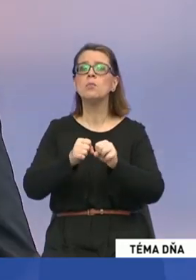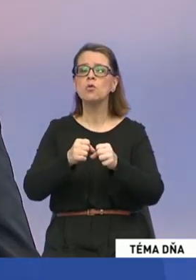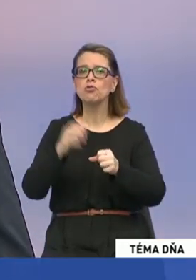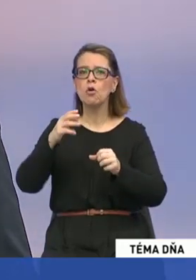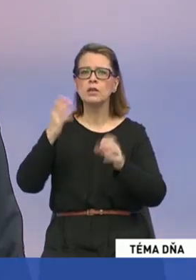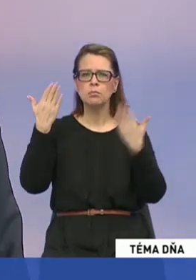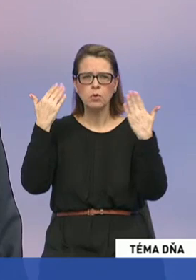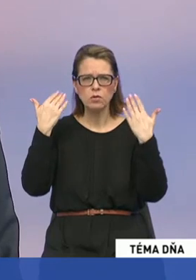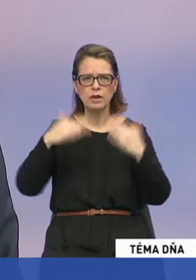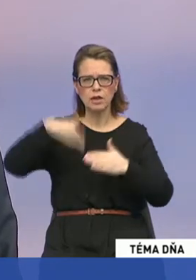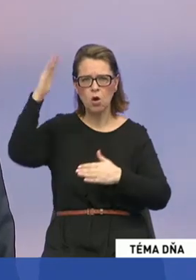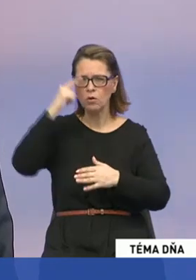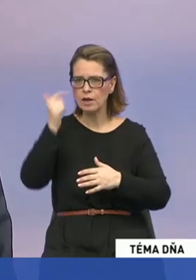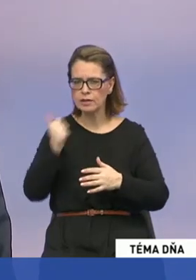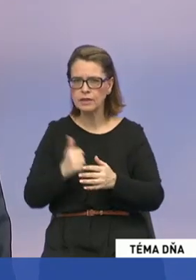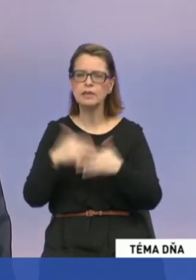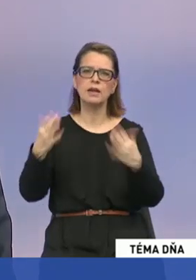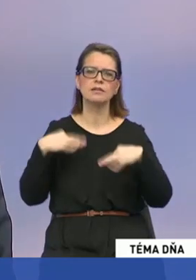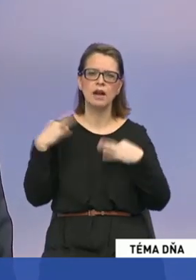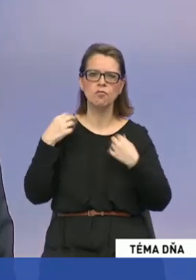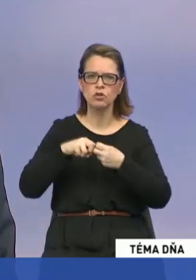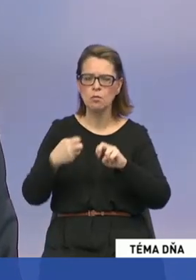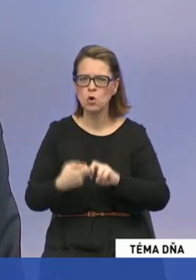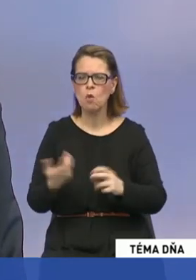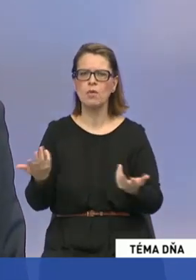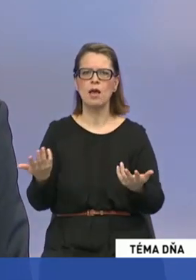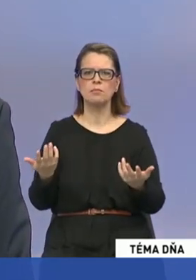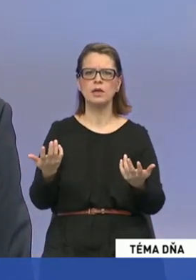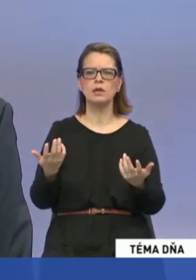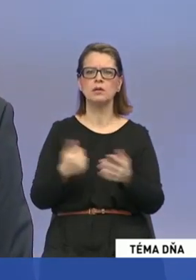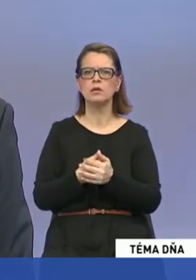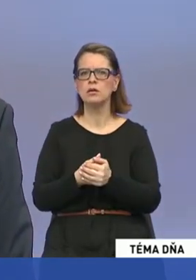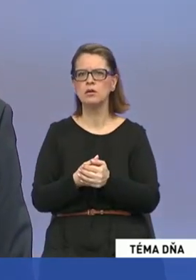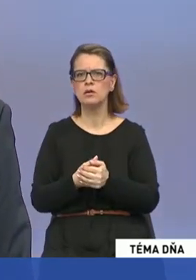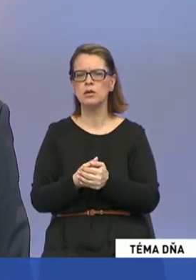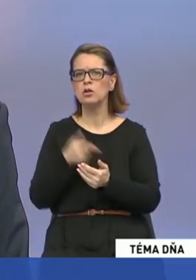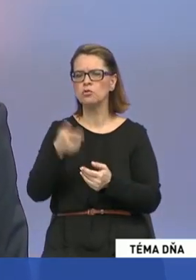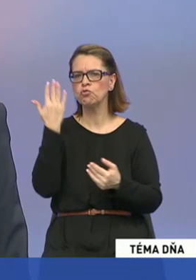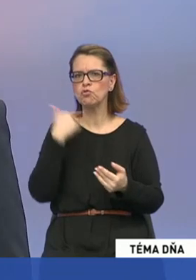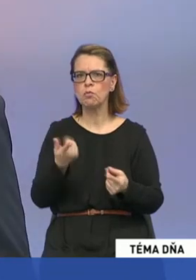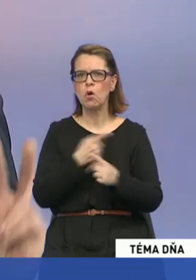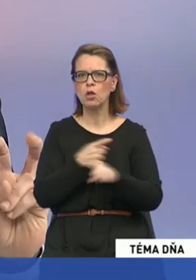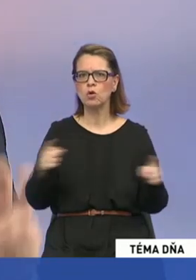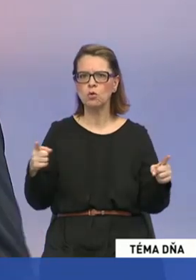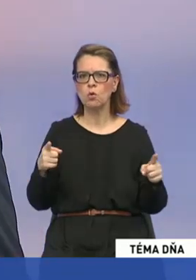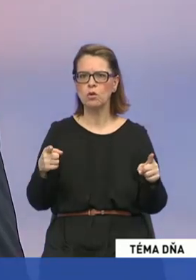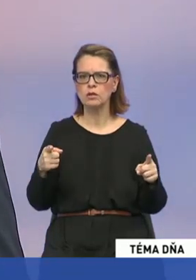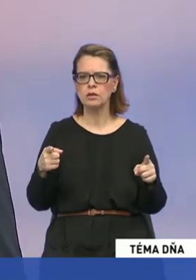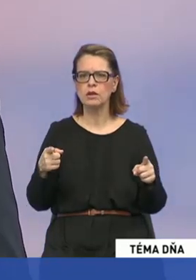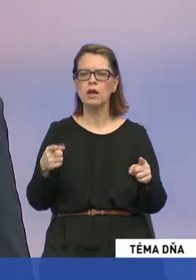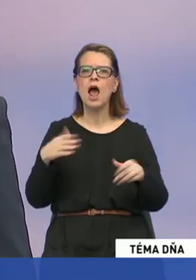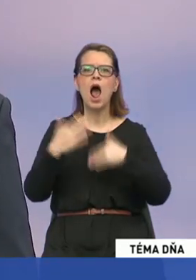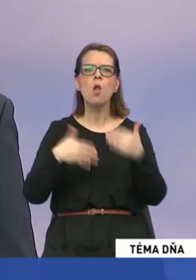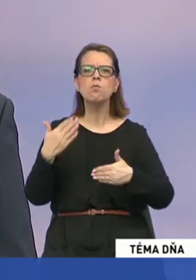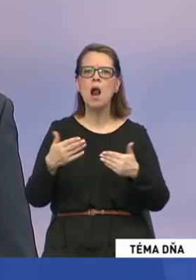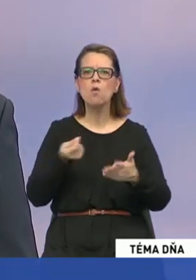Nitre, ale aj mnohé zdravotné problémy spôsobil. Či už to boli rôzne tzv. alobalové dotácie,